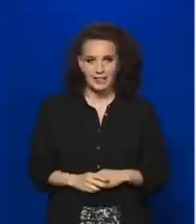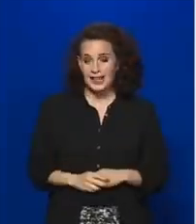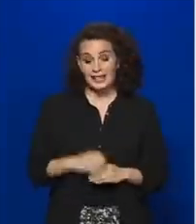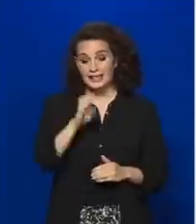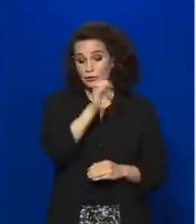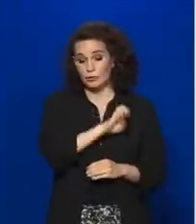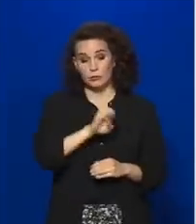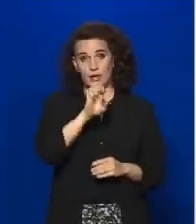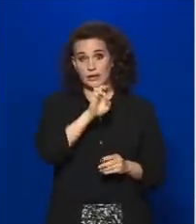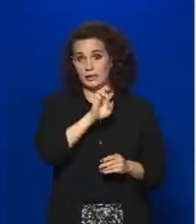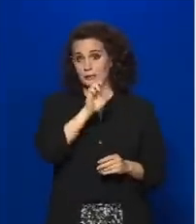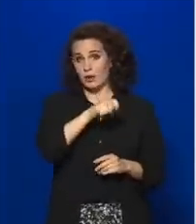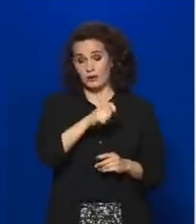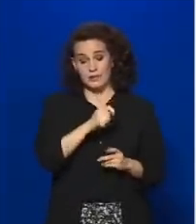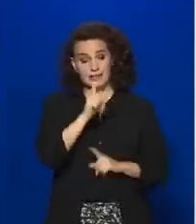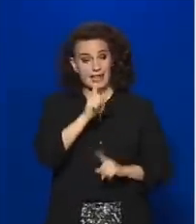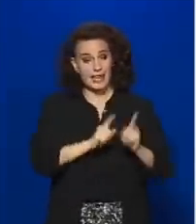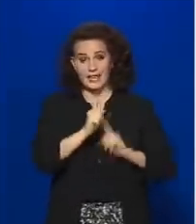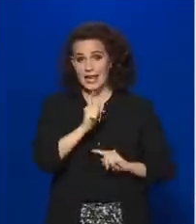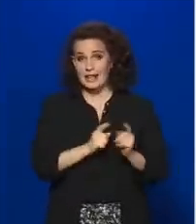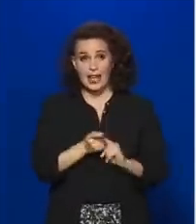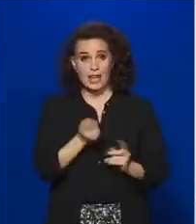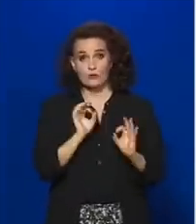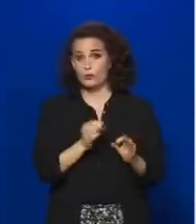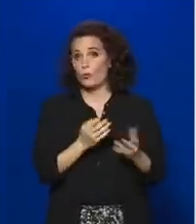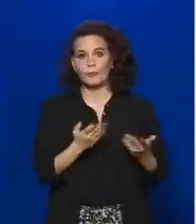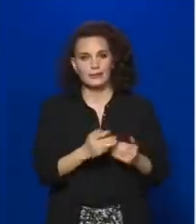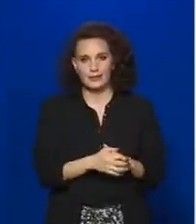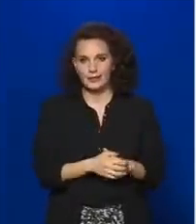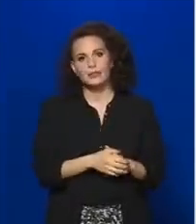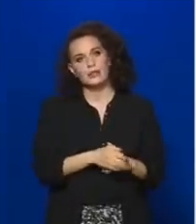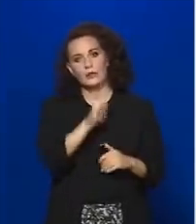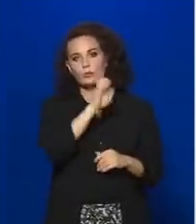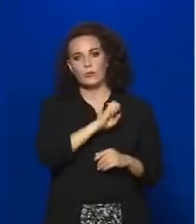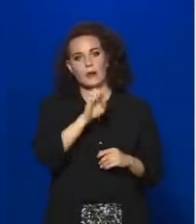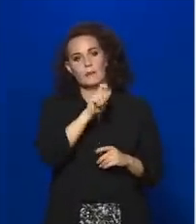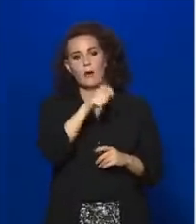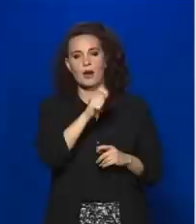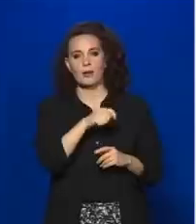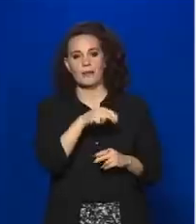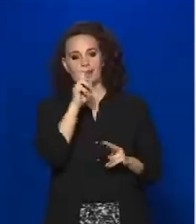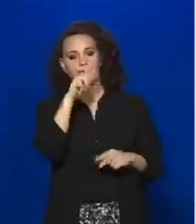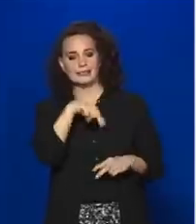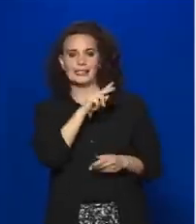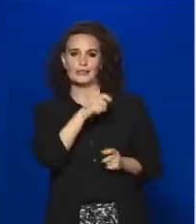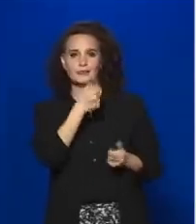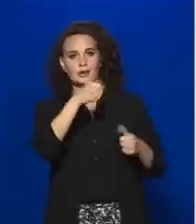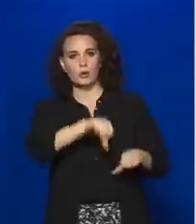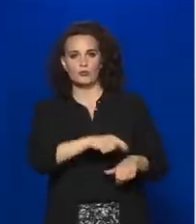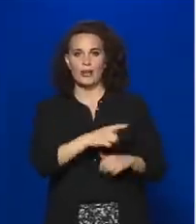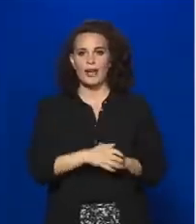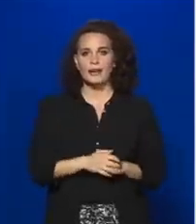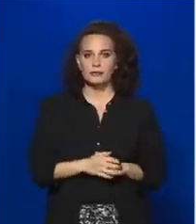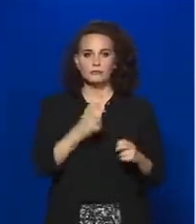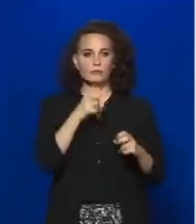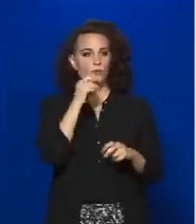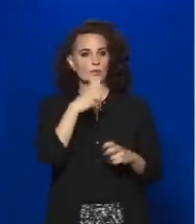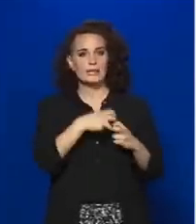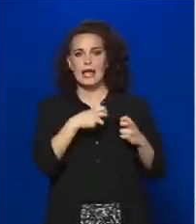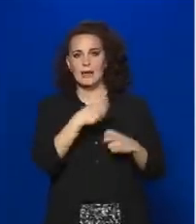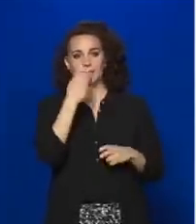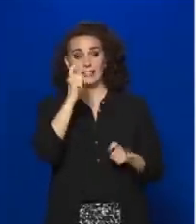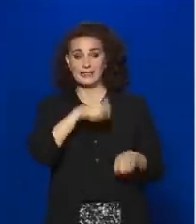eljárások csak arra jók, hogy az Európai Unió megítélését rontsák, Brüsszel megítélését aláassák, az Európai Unió közös